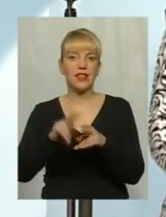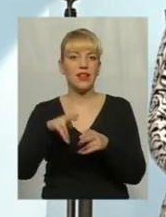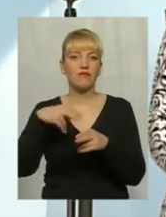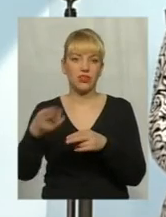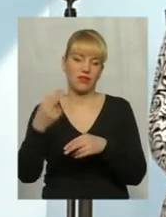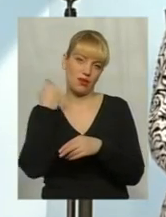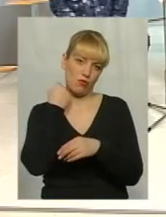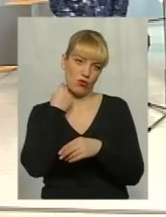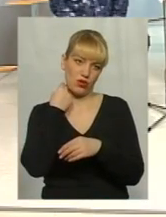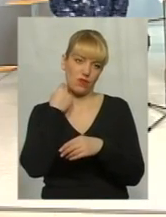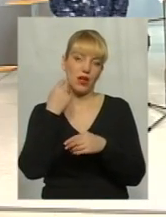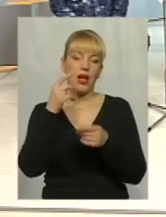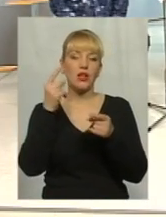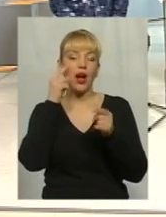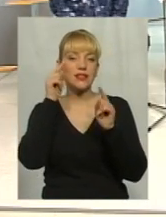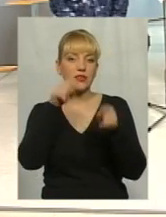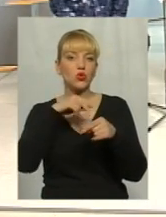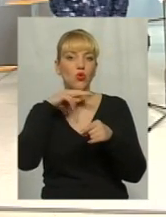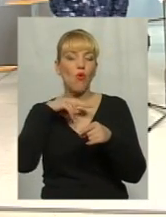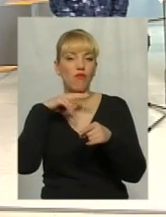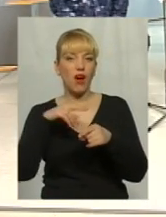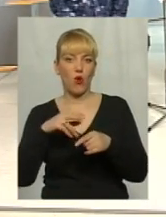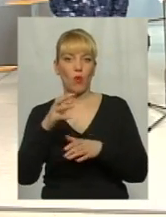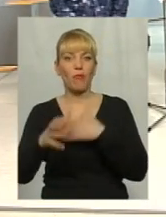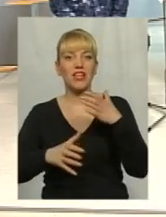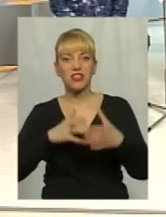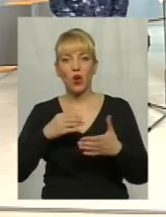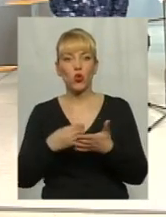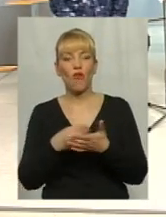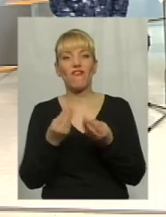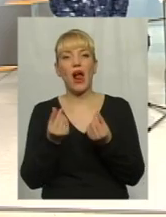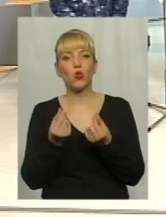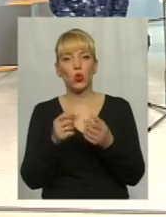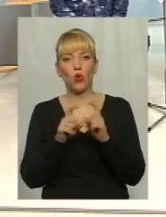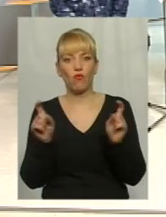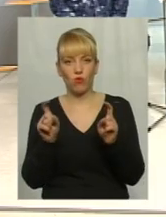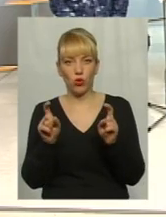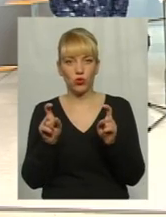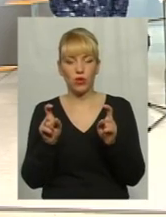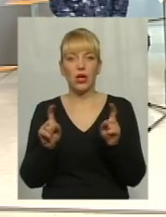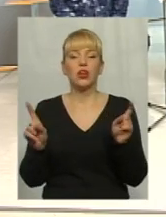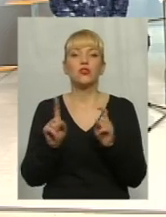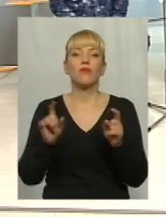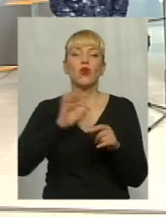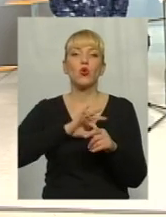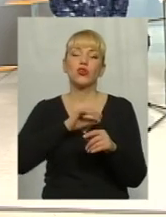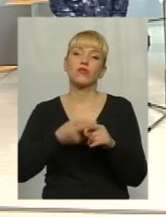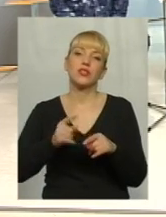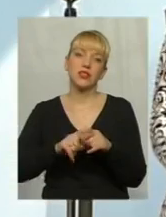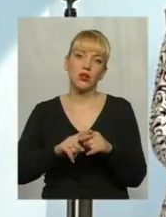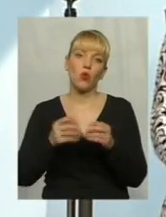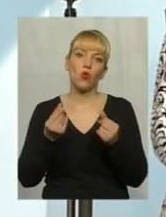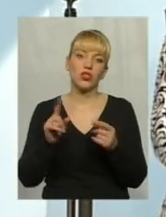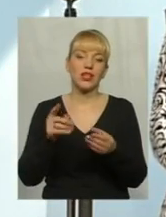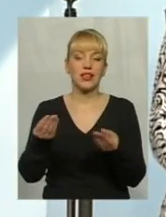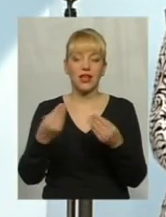правильно акцентують увагу Міжнародного валютного фонду, як краще для України використовувати ці кошти, що надаються,